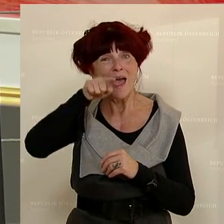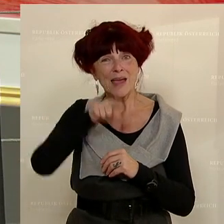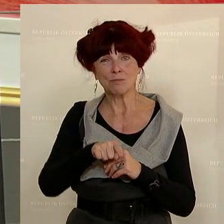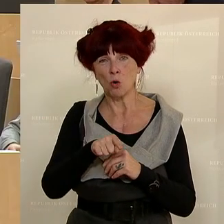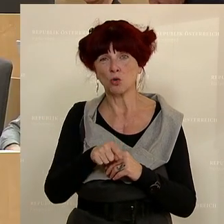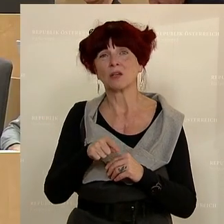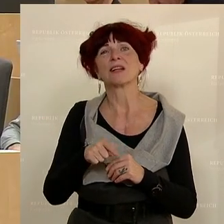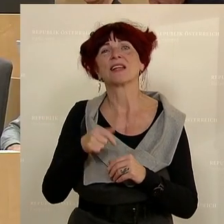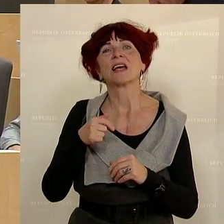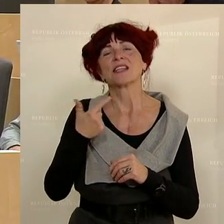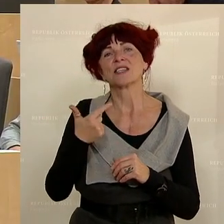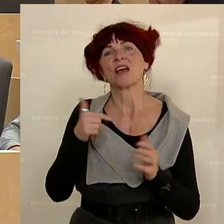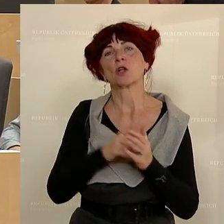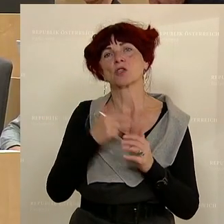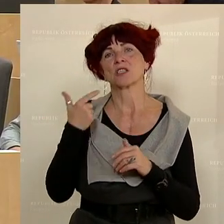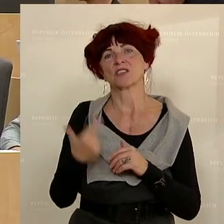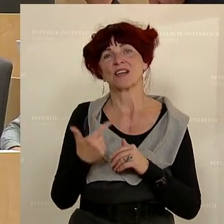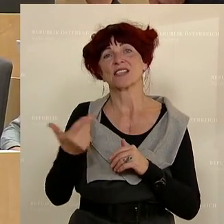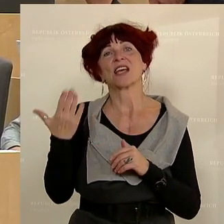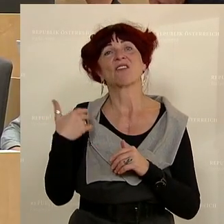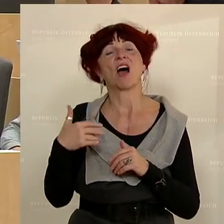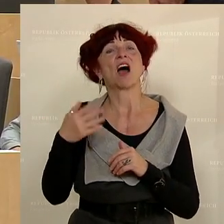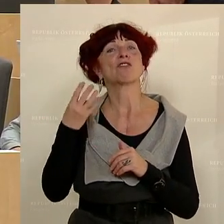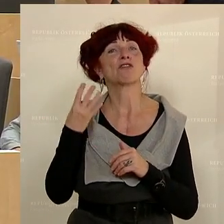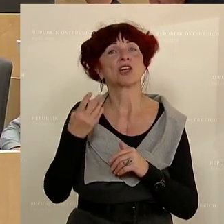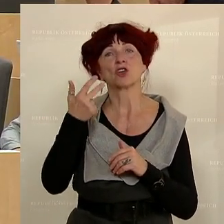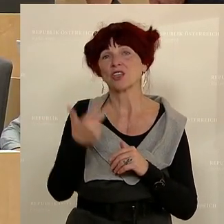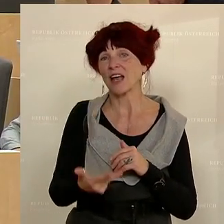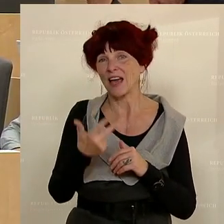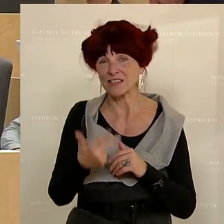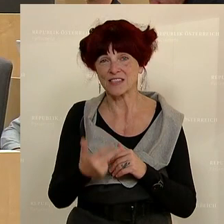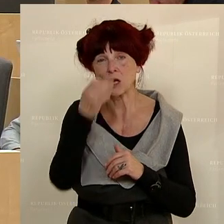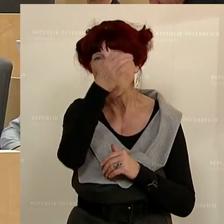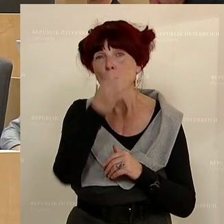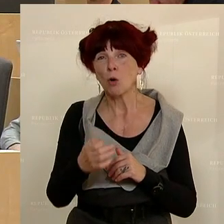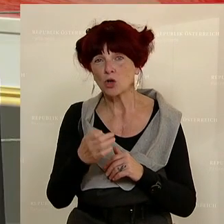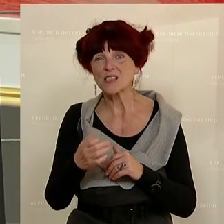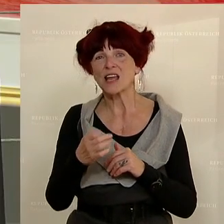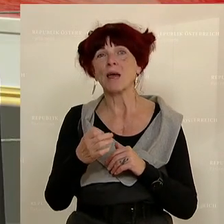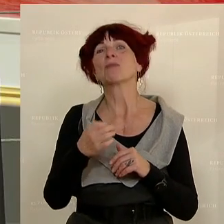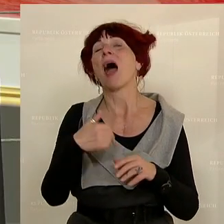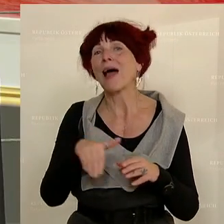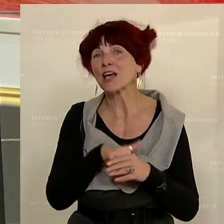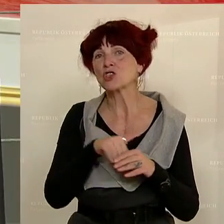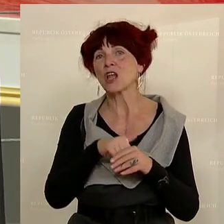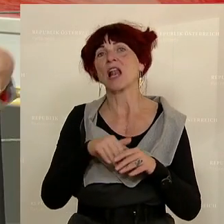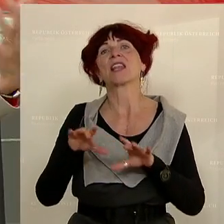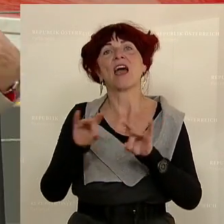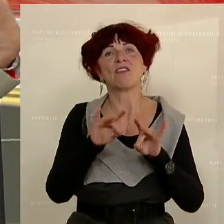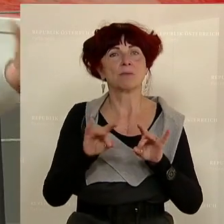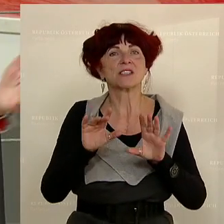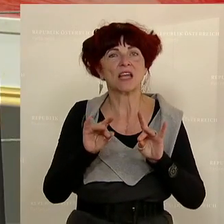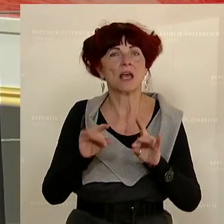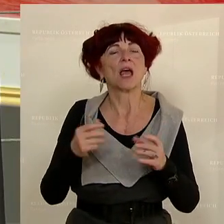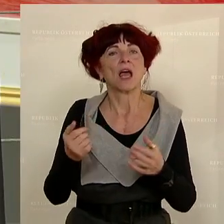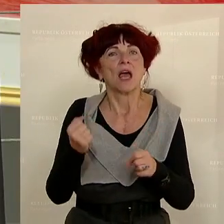Jahres 2020 waren es 34 Prozent der unselbstständigen Erwerbstätigen, die in Corona-Kurzarbeit waren. Das heißt,